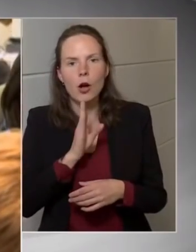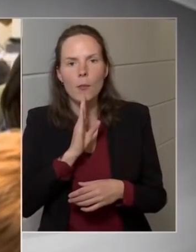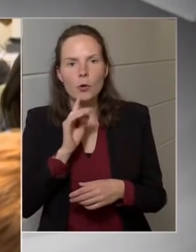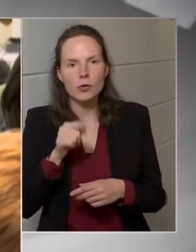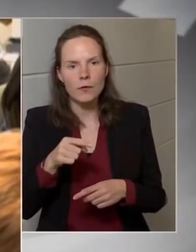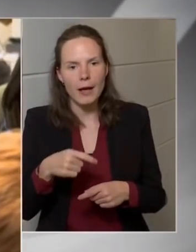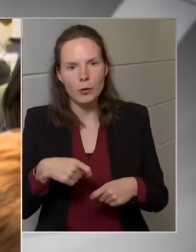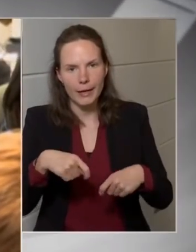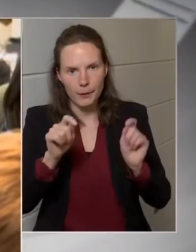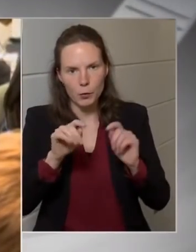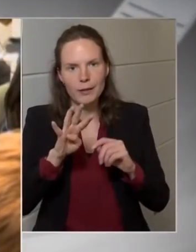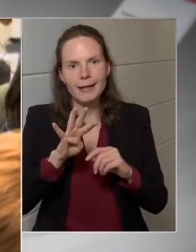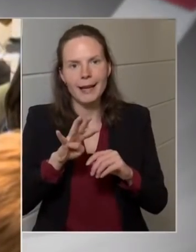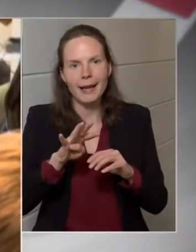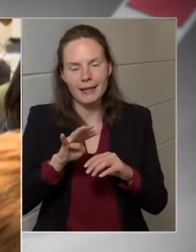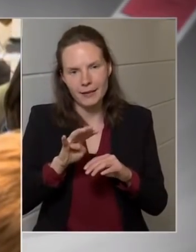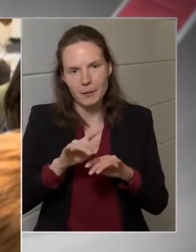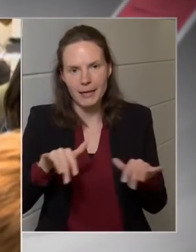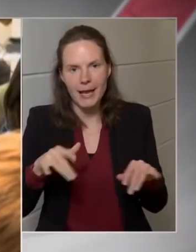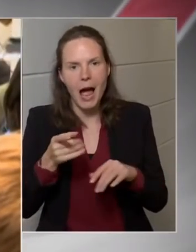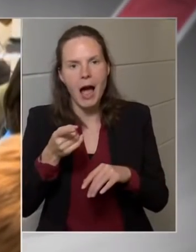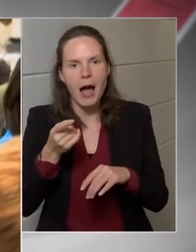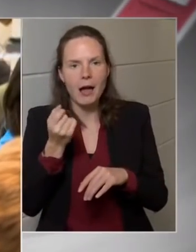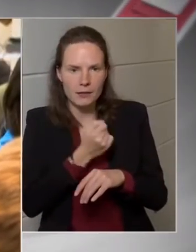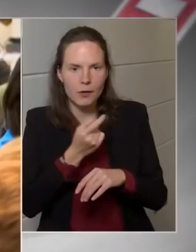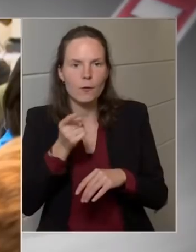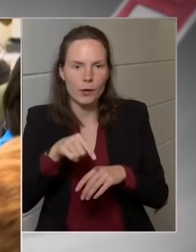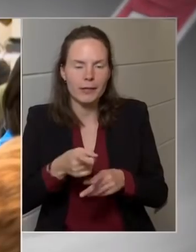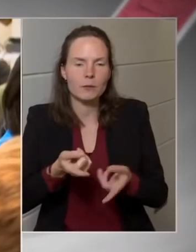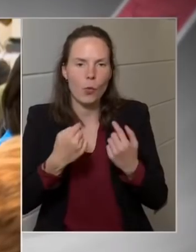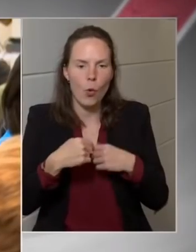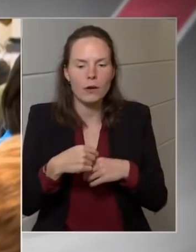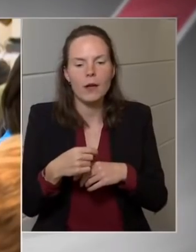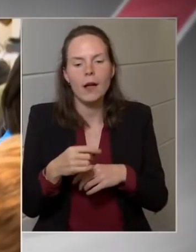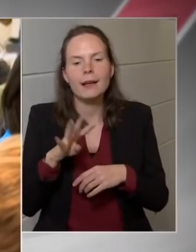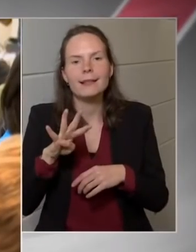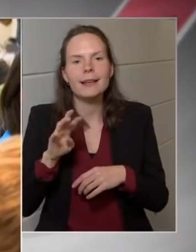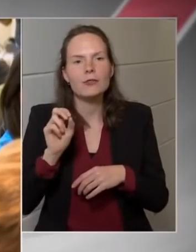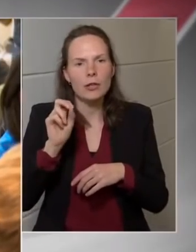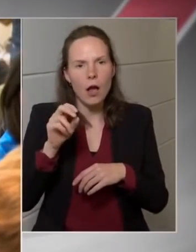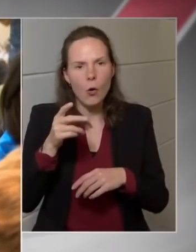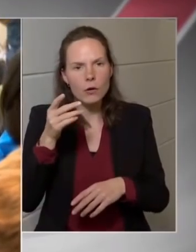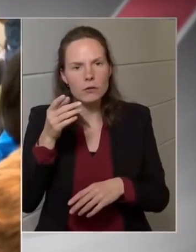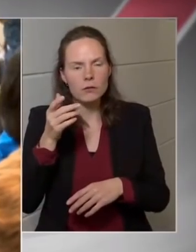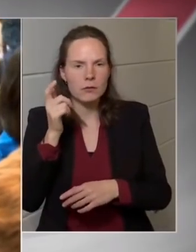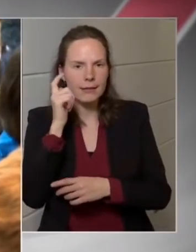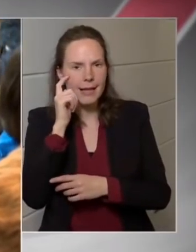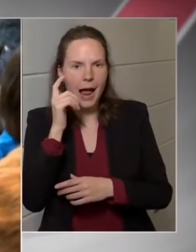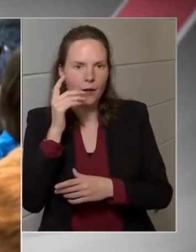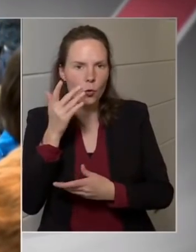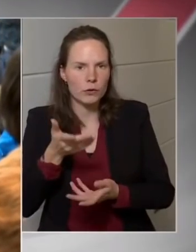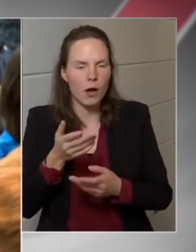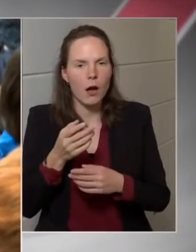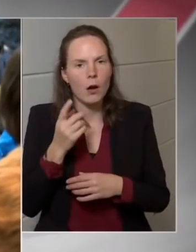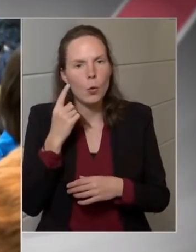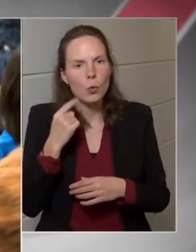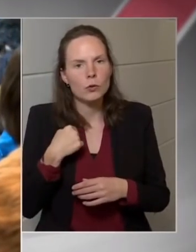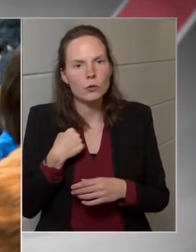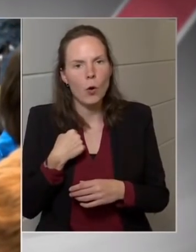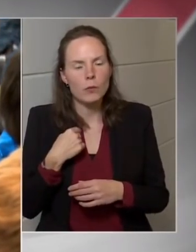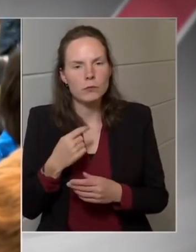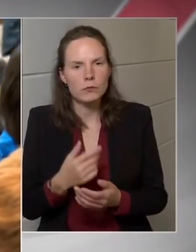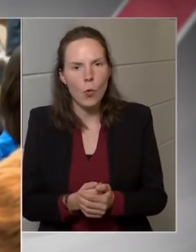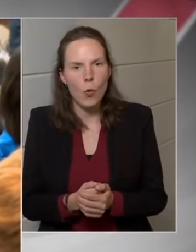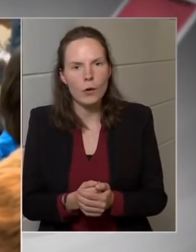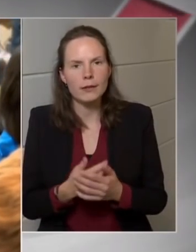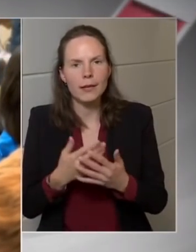14 milliárd forintból egy négycsilagos szálloda állami támogatással. Úgy tudom, ugye a miniszterűr mondta múltkor, találkozott Szita Károly polgármesterrel.